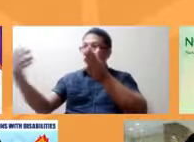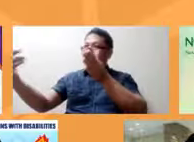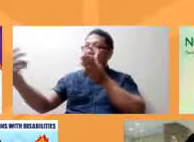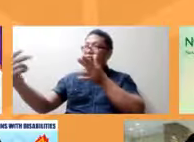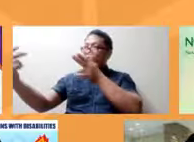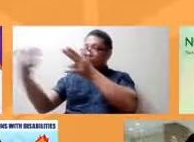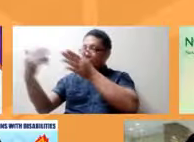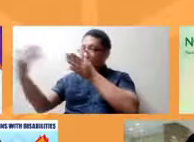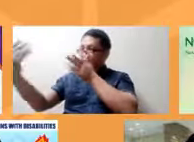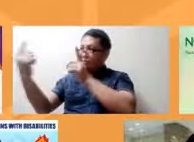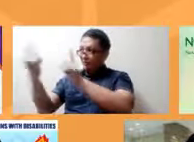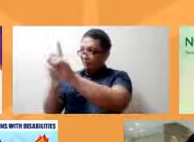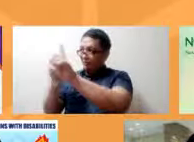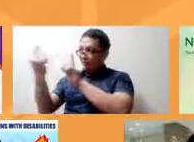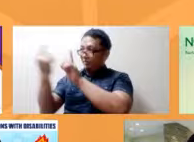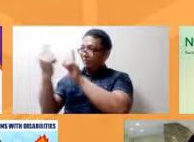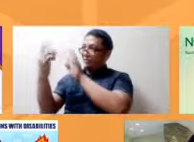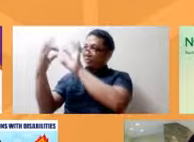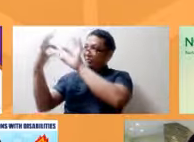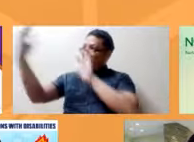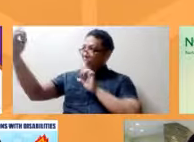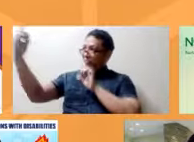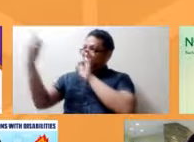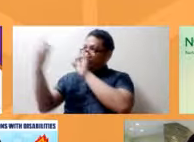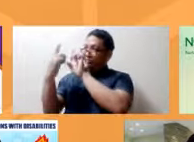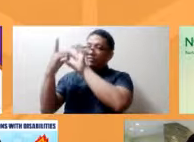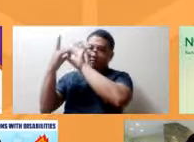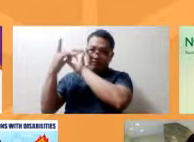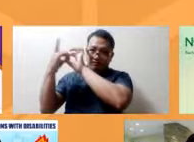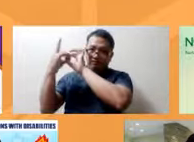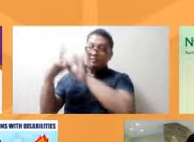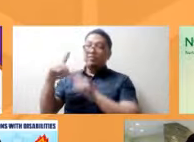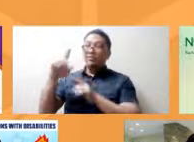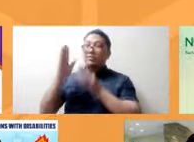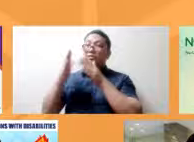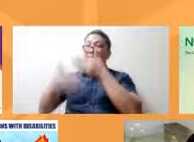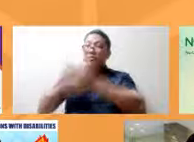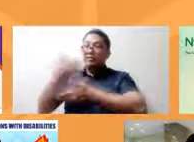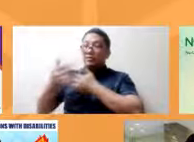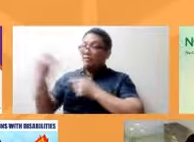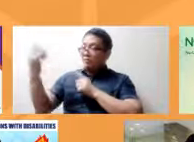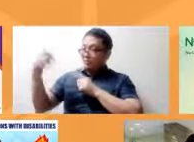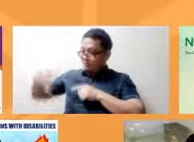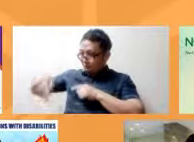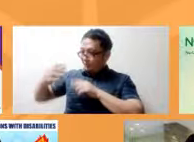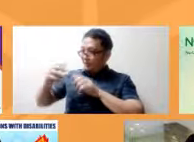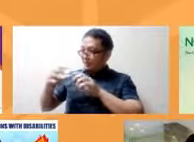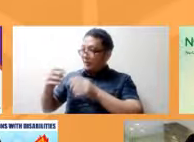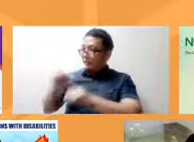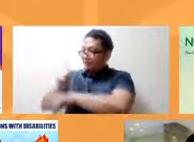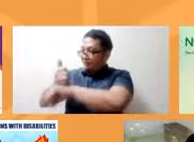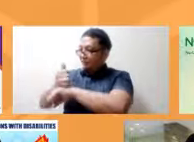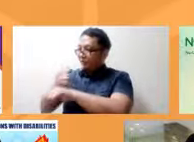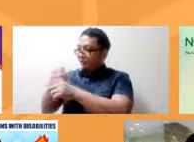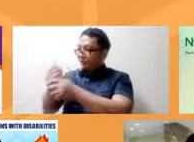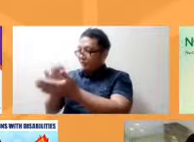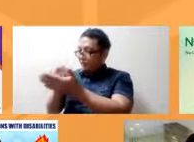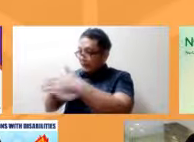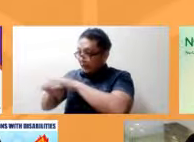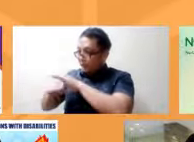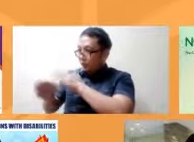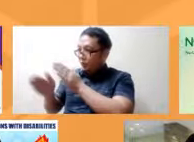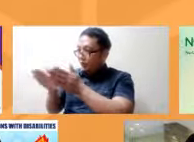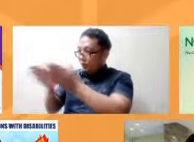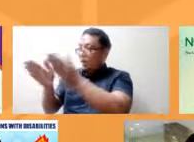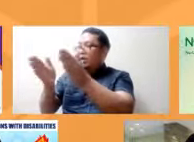kailangan natin yung mga accessible na mekanismo sa pagitan natin para magkaabutan tayo and it will